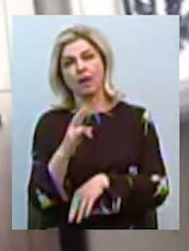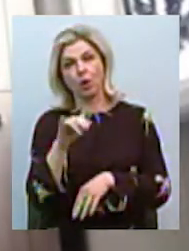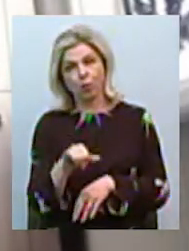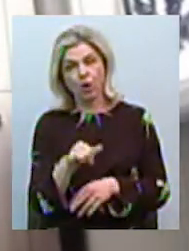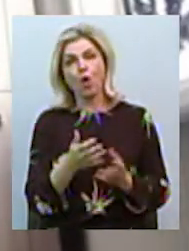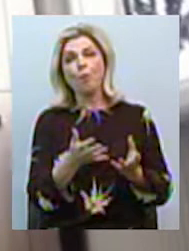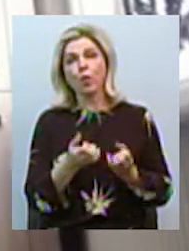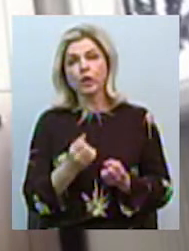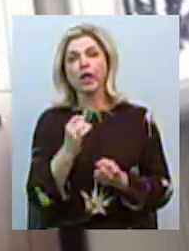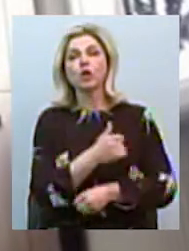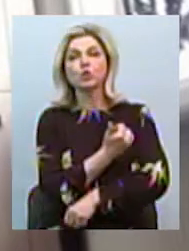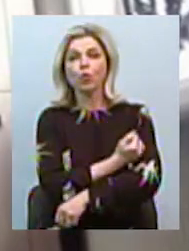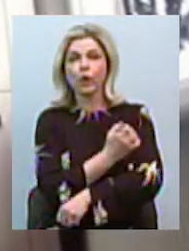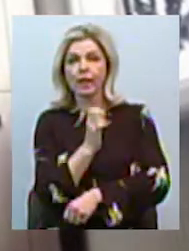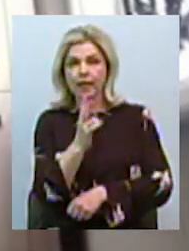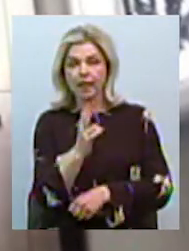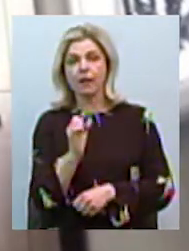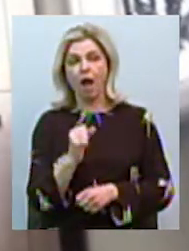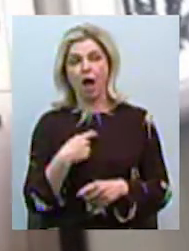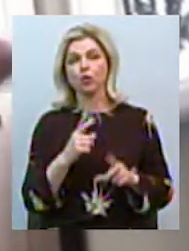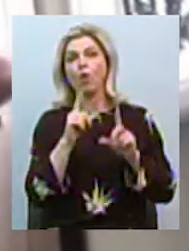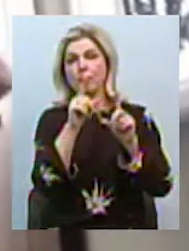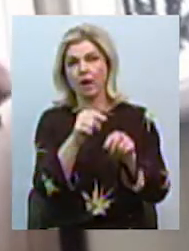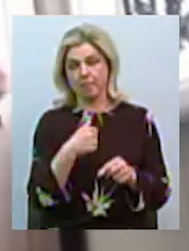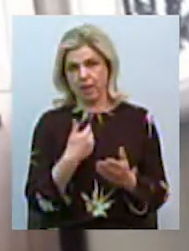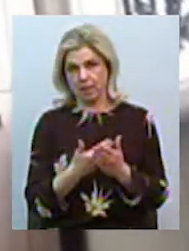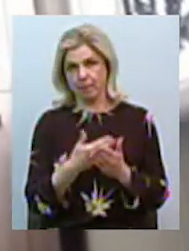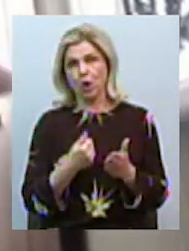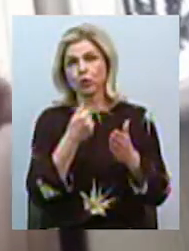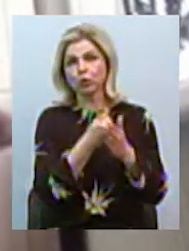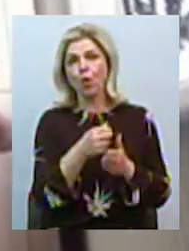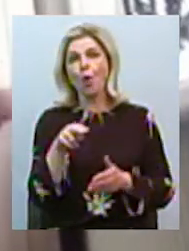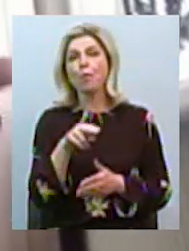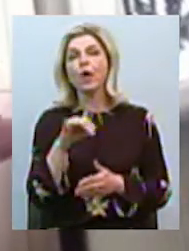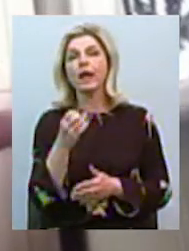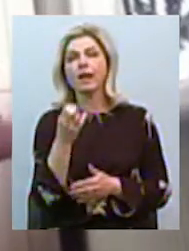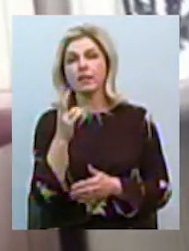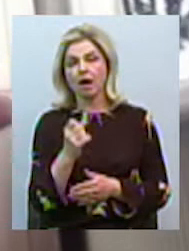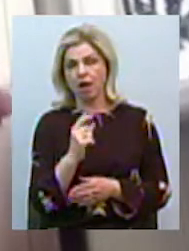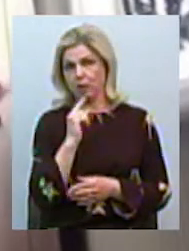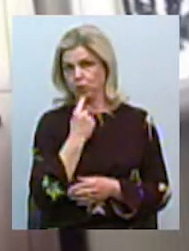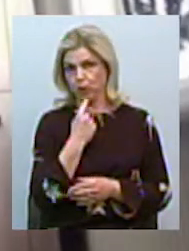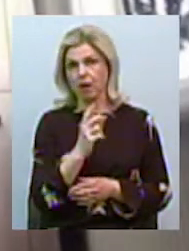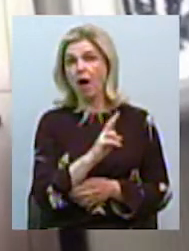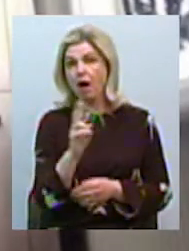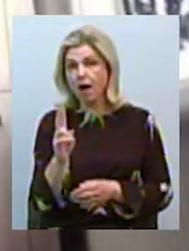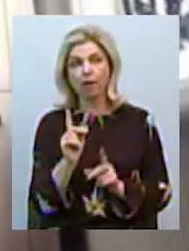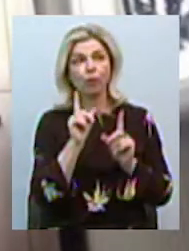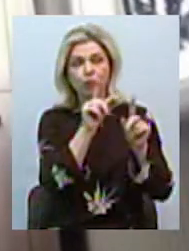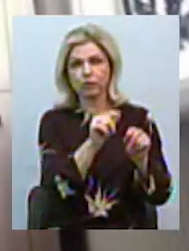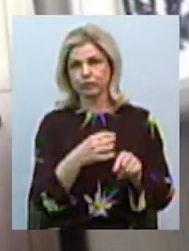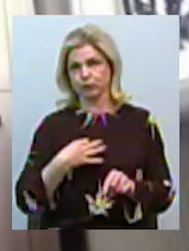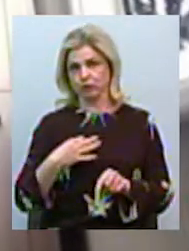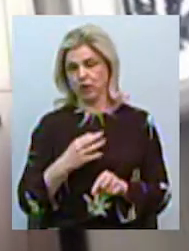отримати той інсулін, а добратись туди. Мені, наприклад, до поліклініки далеко їхати. Як добиратися, нікого не цікавить. Те, що ти